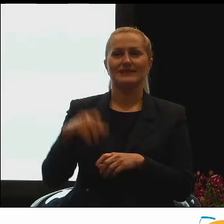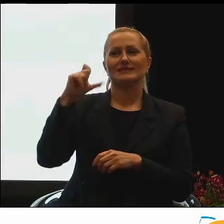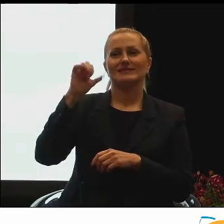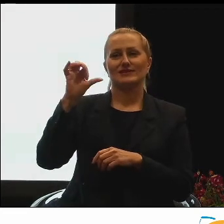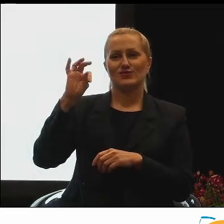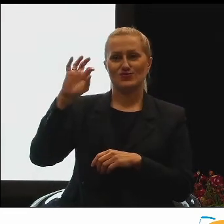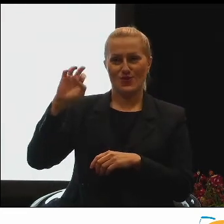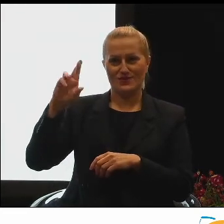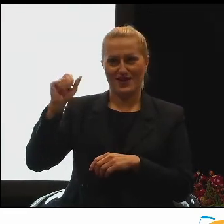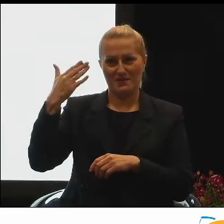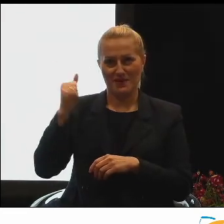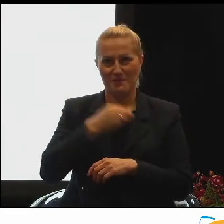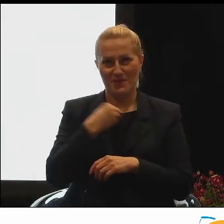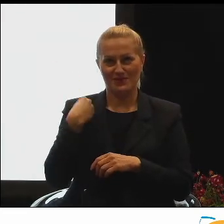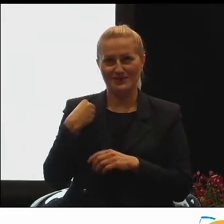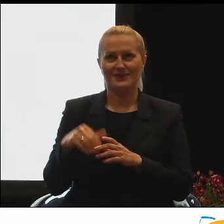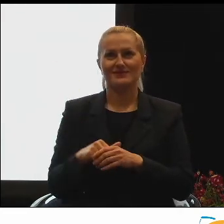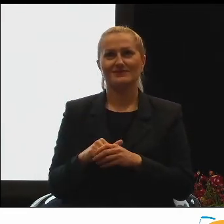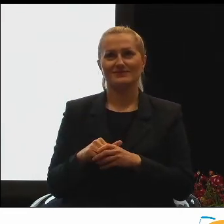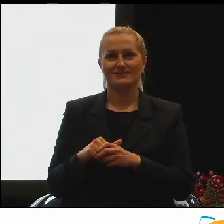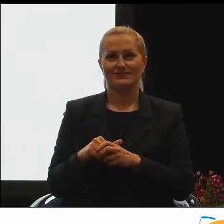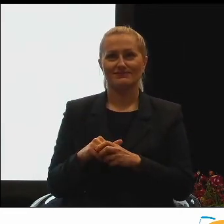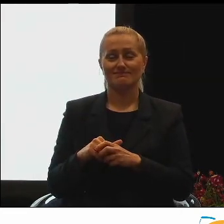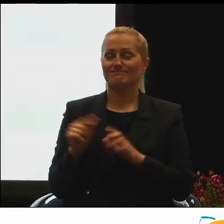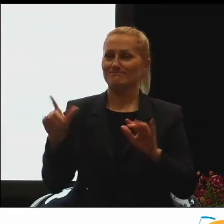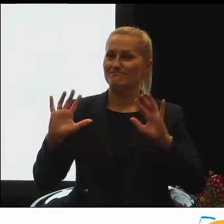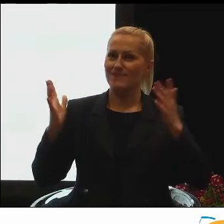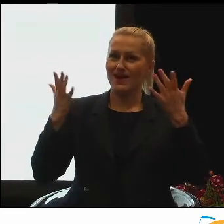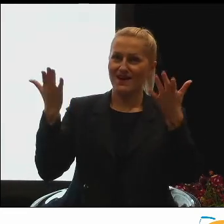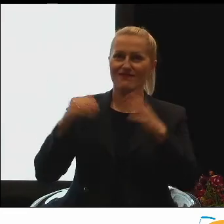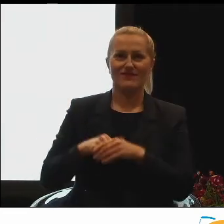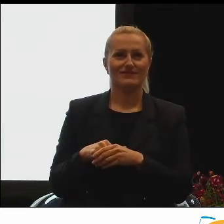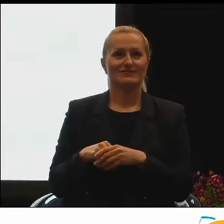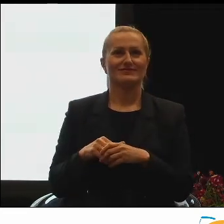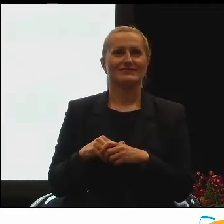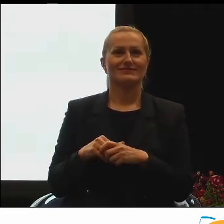Castorama Polska. Wielki brawa.